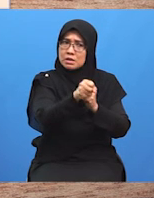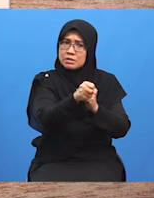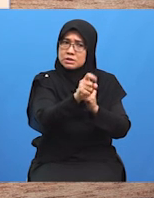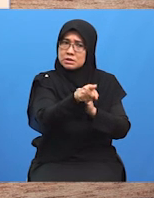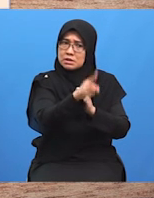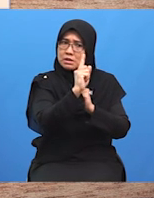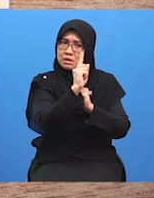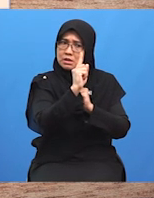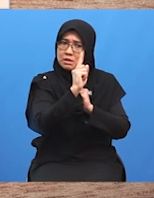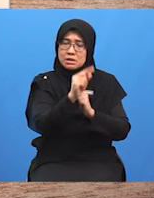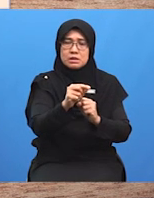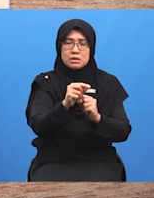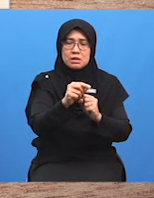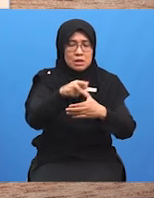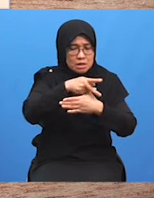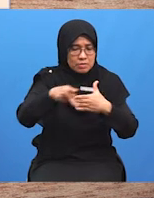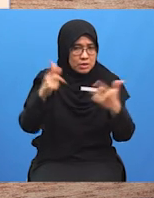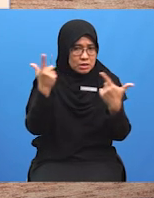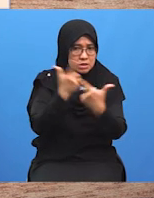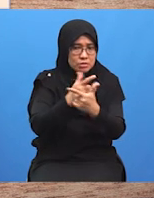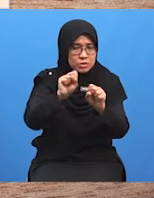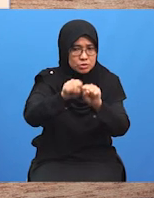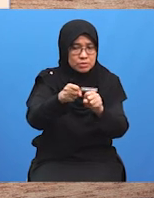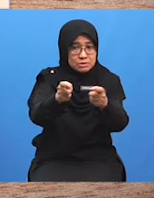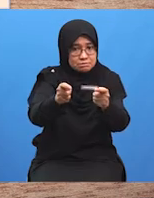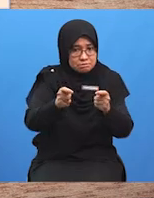Supaya menerima cadangan